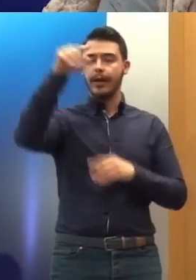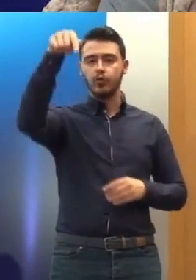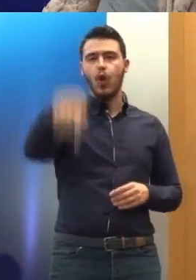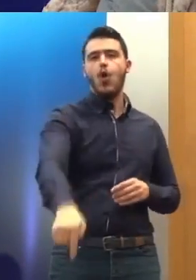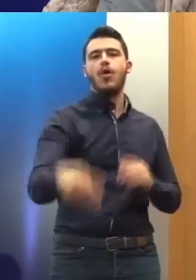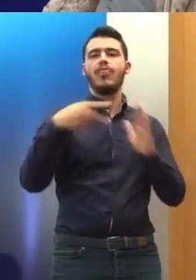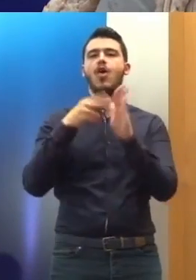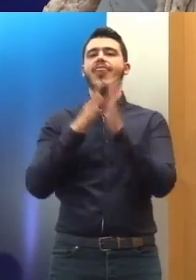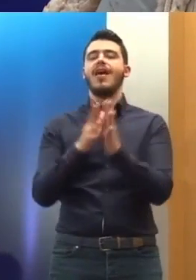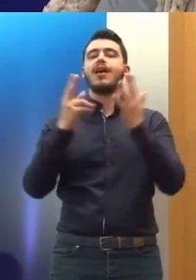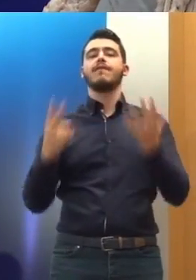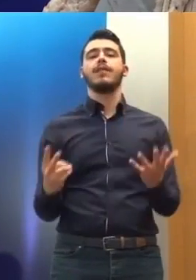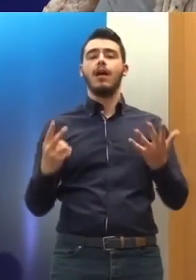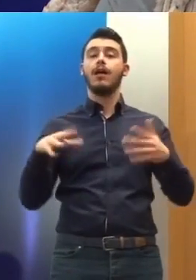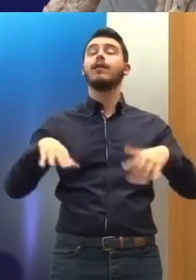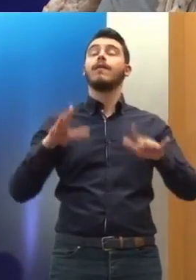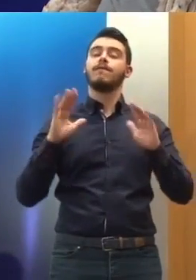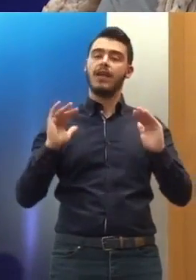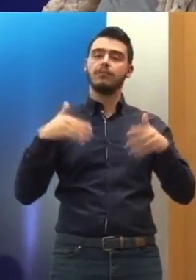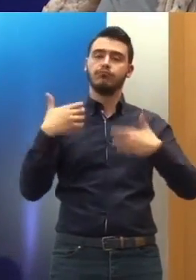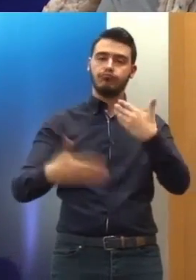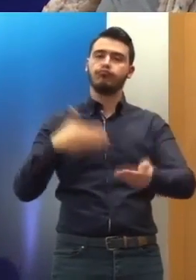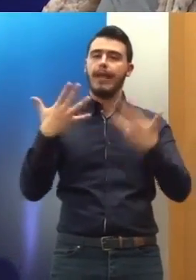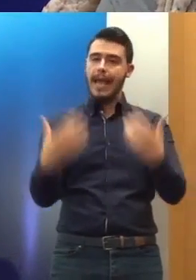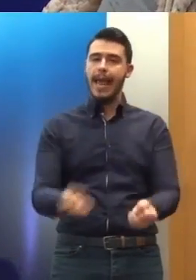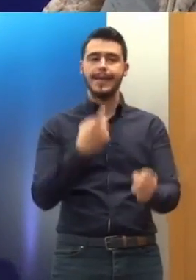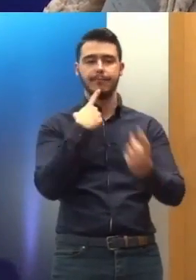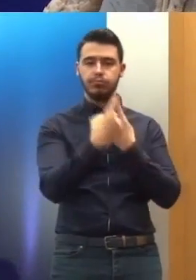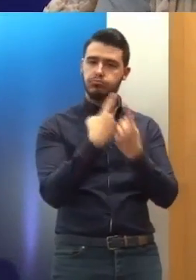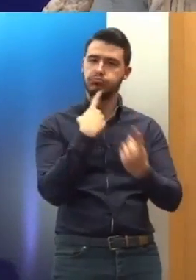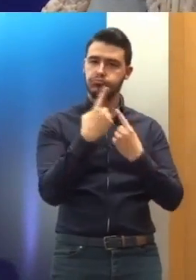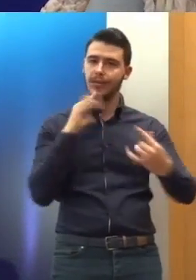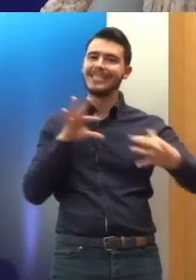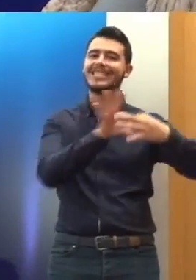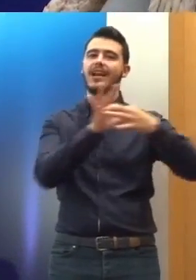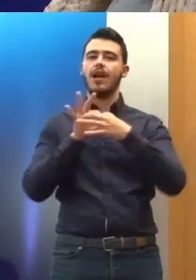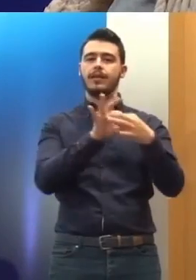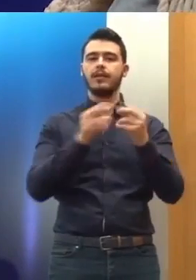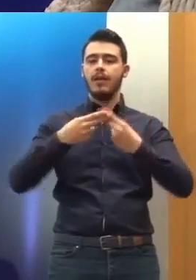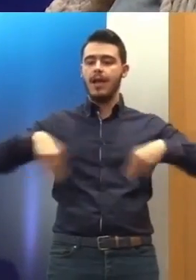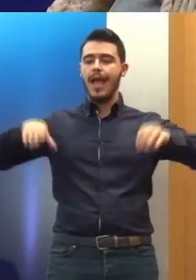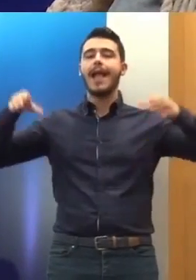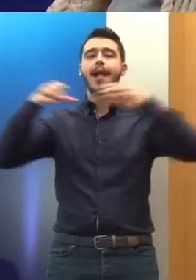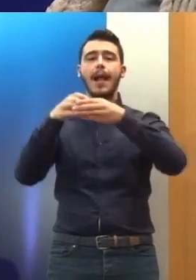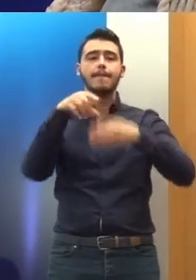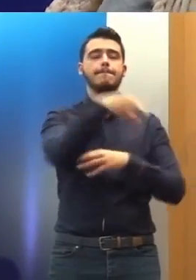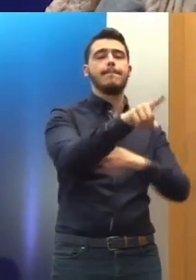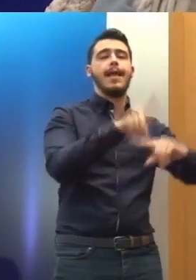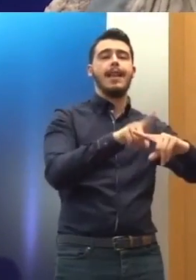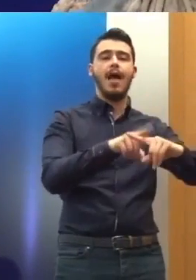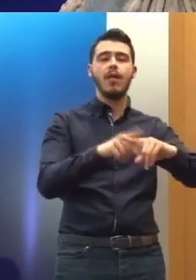Ο διάλογος της Επιτροπής με την Ελλάδα συνεχίζεται και τις δύσκολες μέρες της κρίσης Βέβαια, και των περικοπών